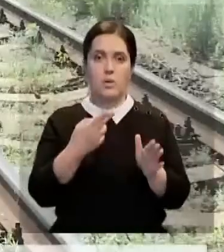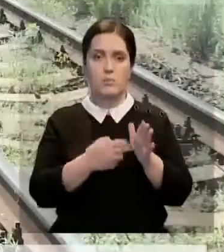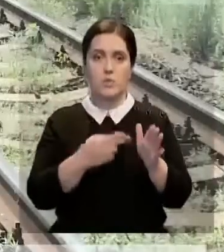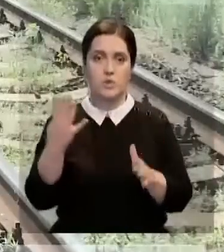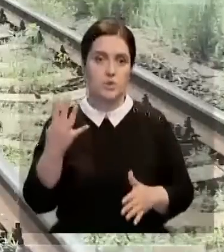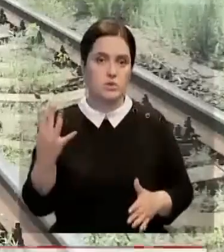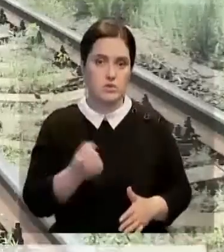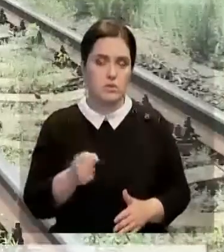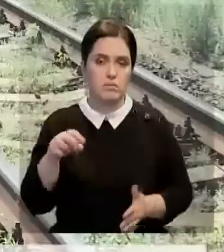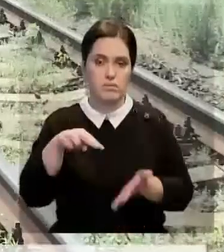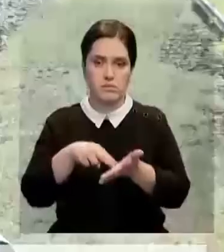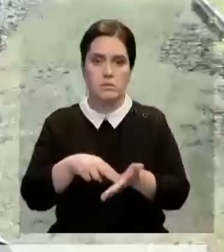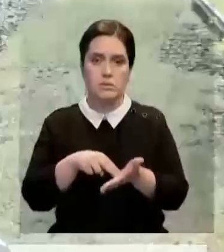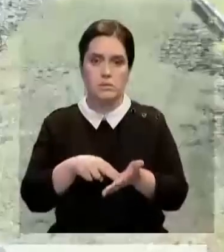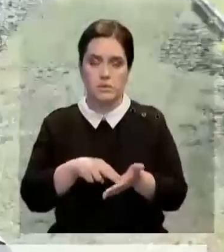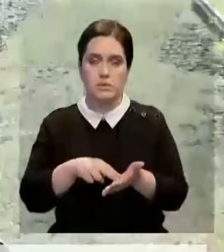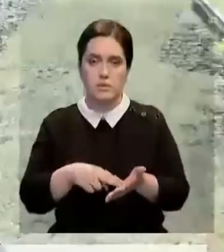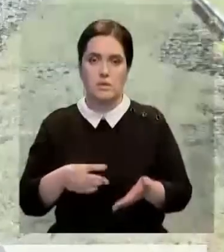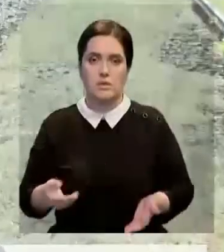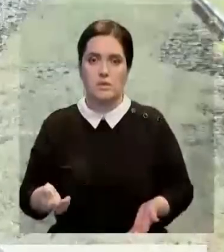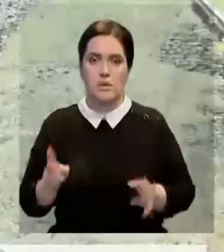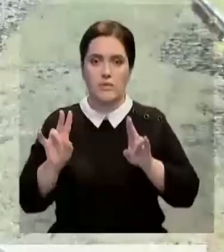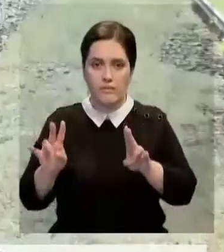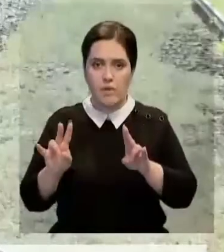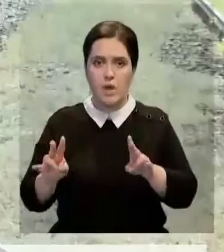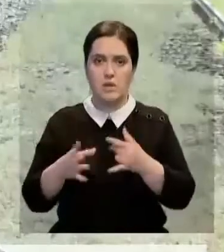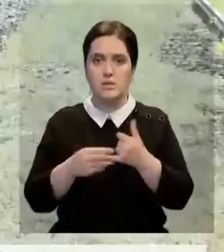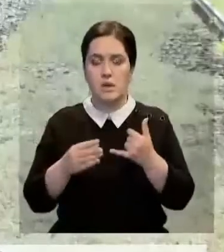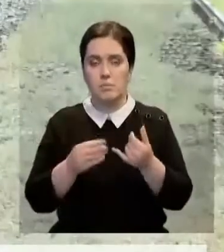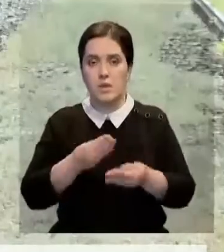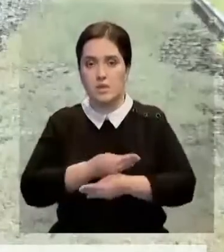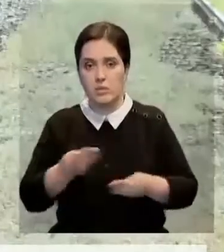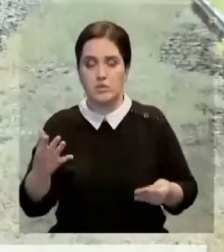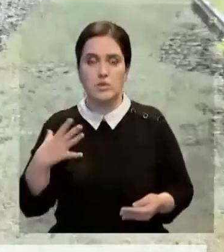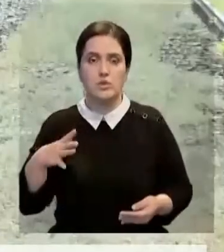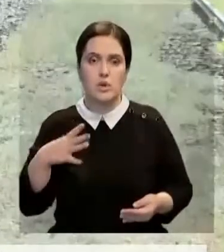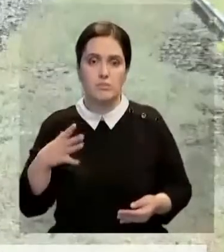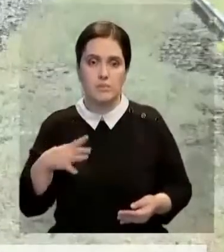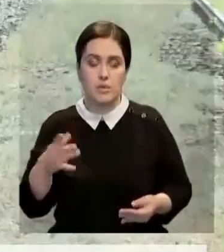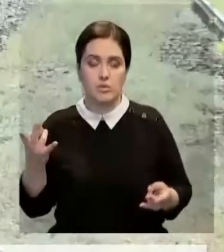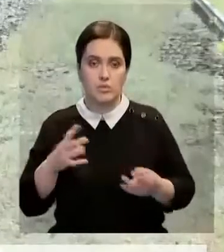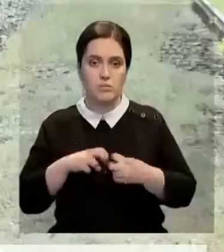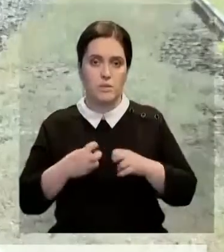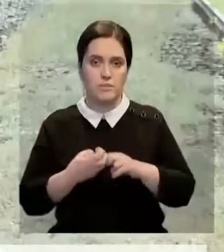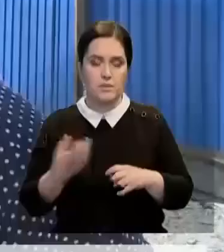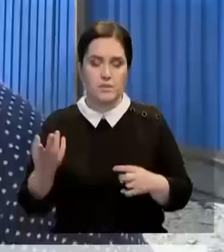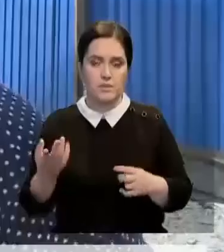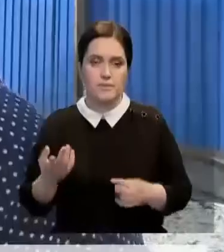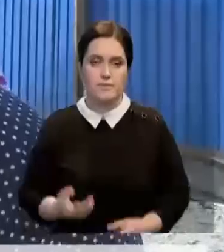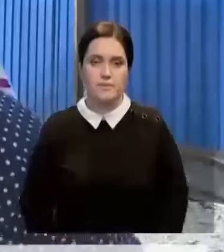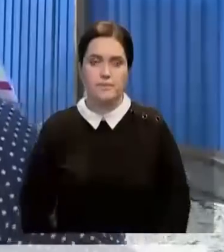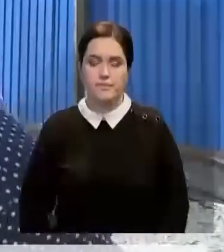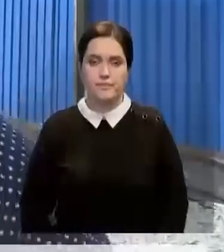недели точно, наверное, стояла. Здесь расстраиваются, все, земли дают там, да, строят. Неужели нельзя эту проблему устранить как-то?